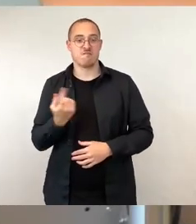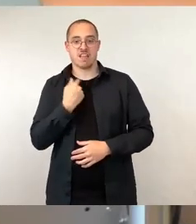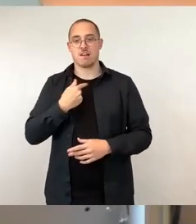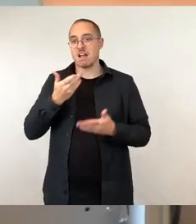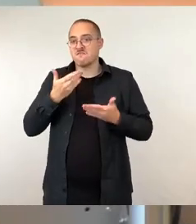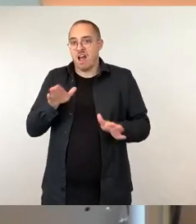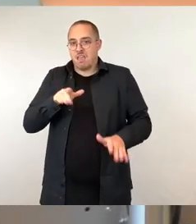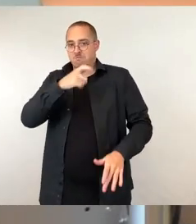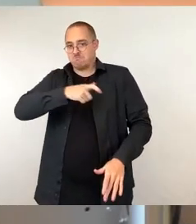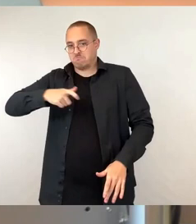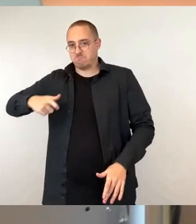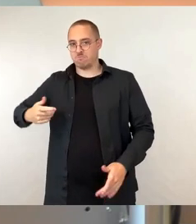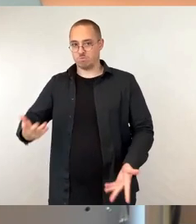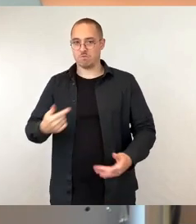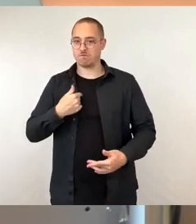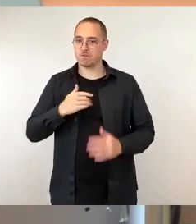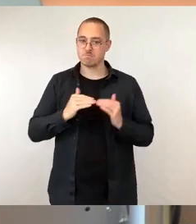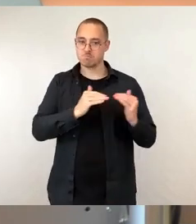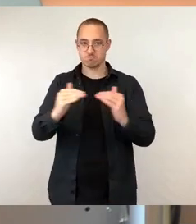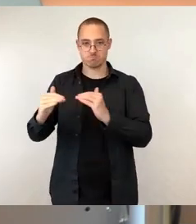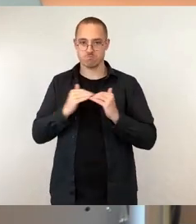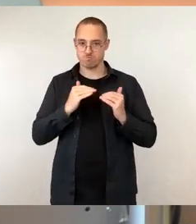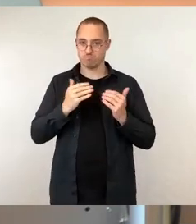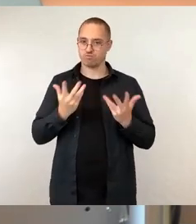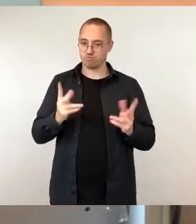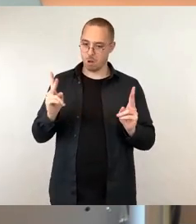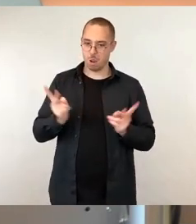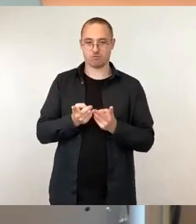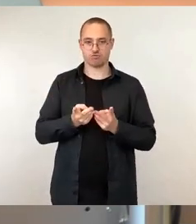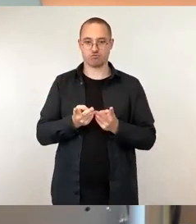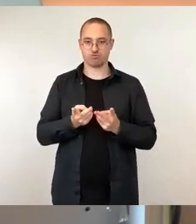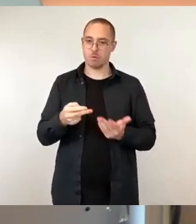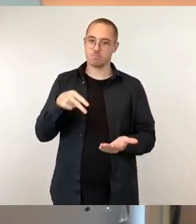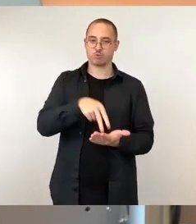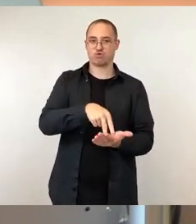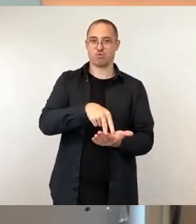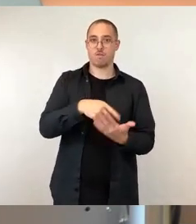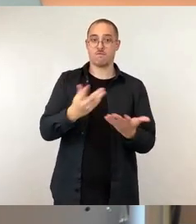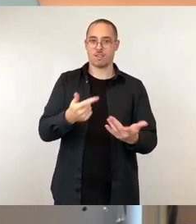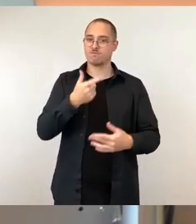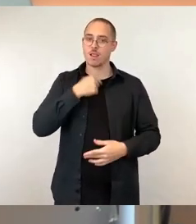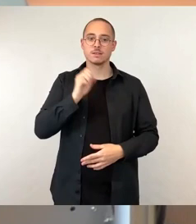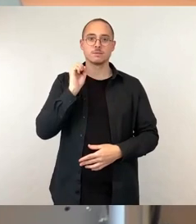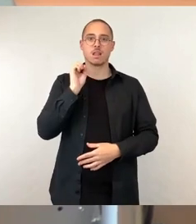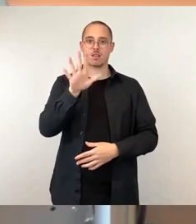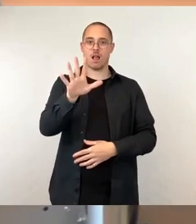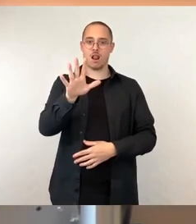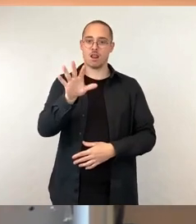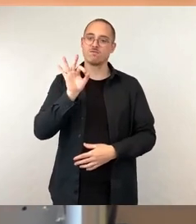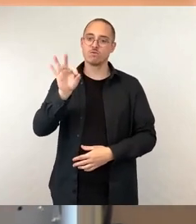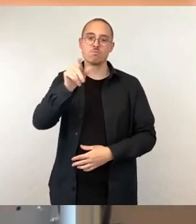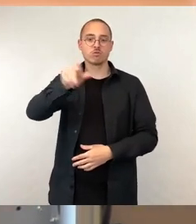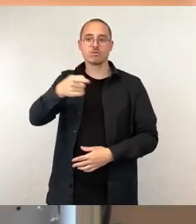einig, wir sind ehrlich, wir haben eine klare Position als Signal an diejenigen, die ein Recht auf Asyl haben und zwar